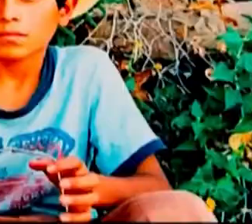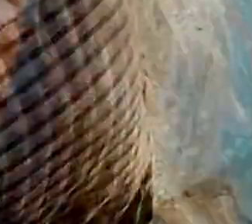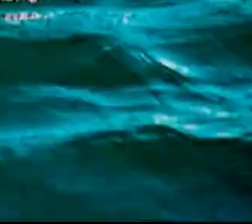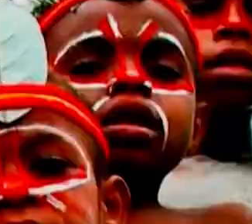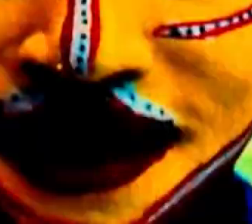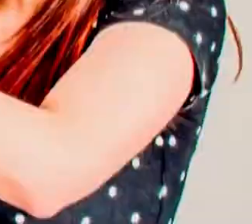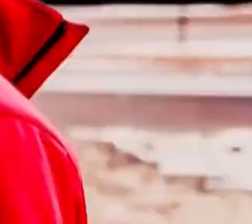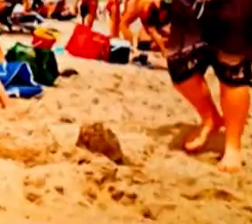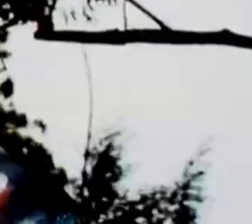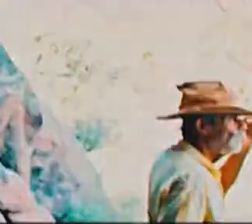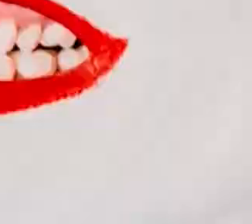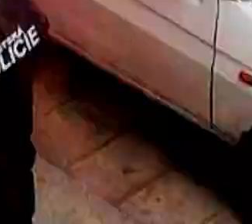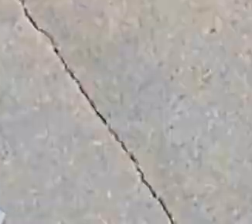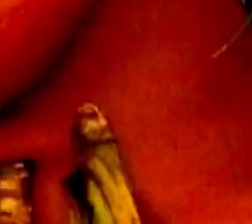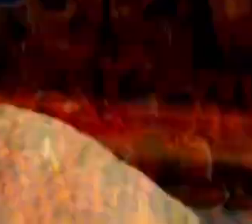materiału.